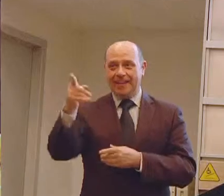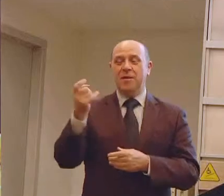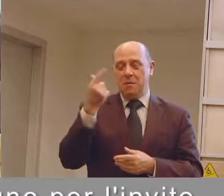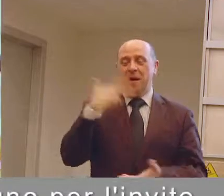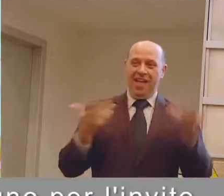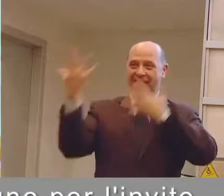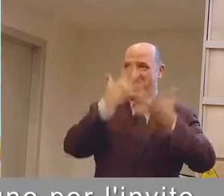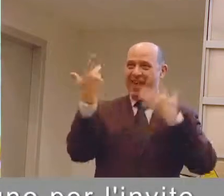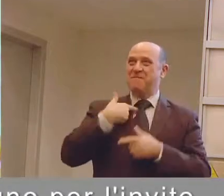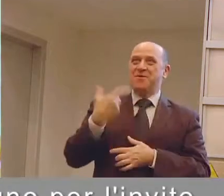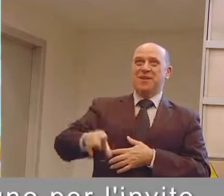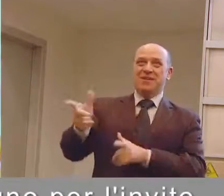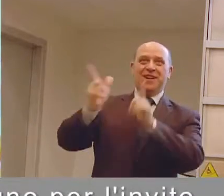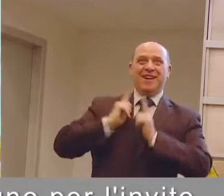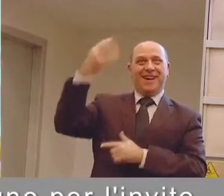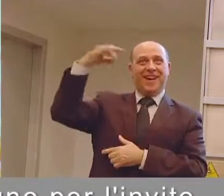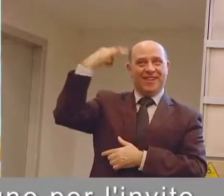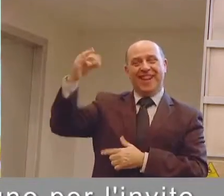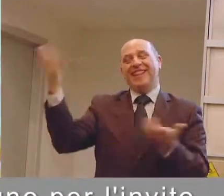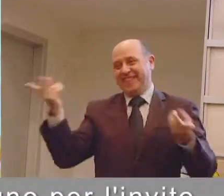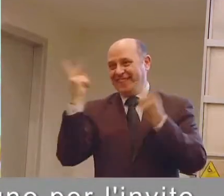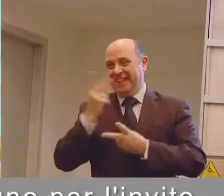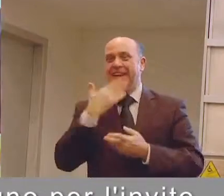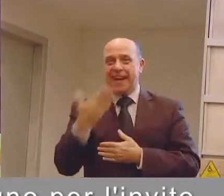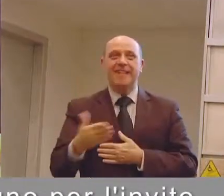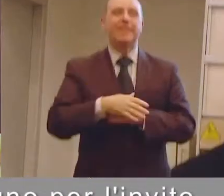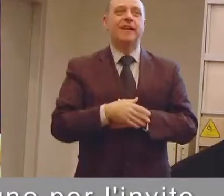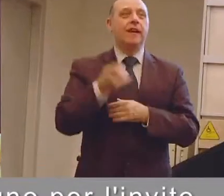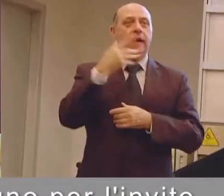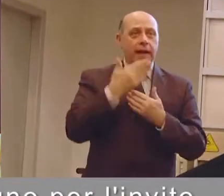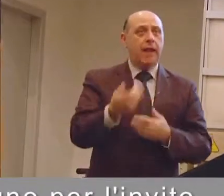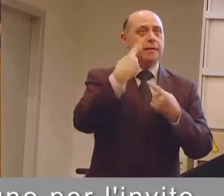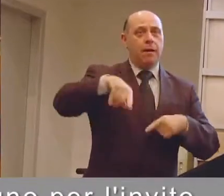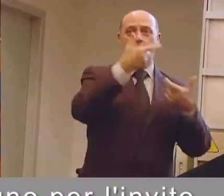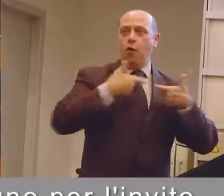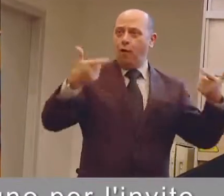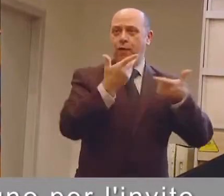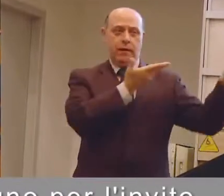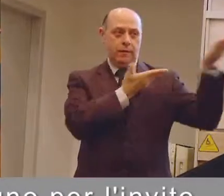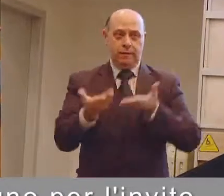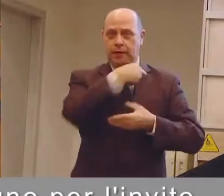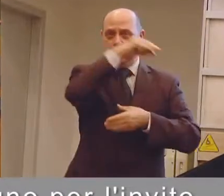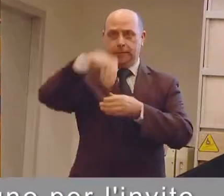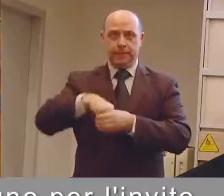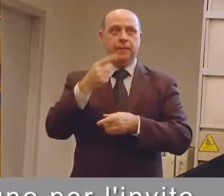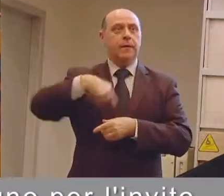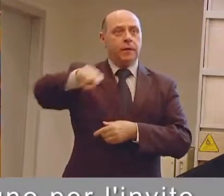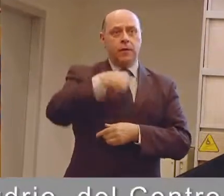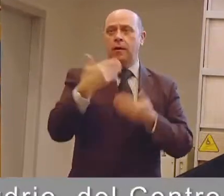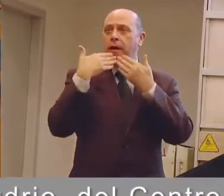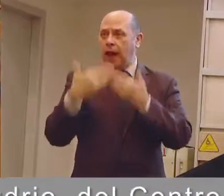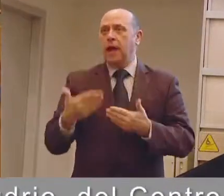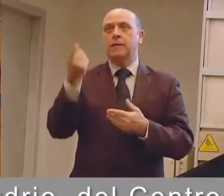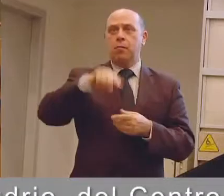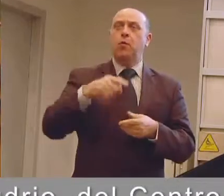Grazie a tutti, grazie agli organizzatori del convegno per l'invito che ci è stato rivolto ed è l'occasione più che altro per approfondire un pochino quello che è l